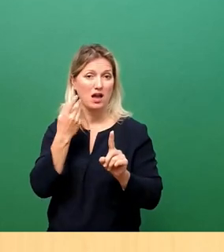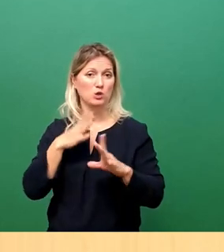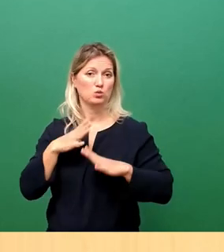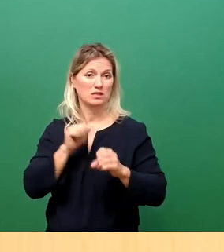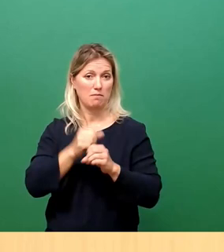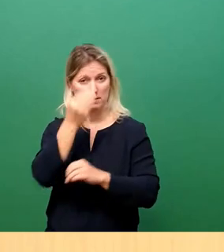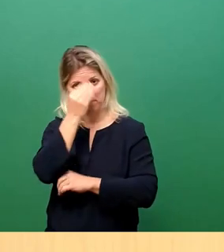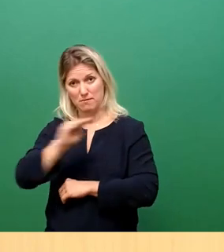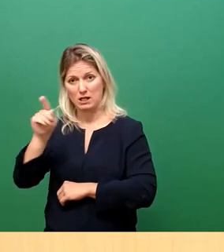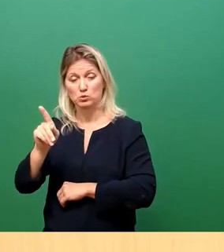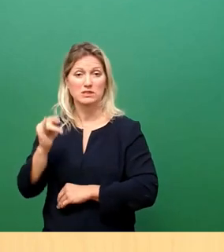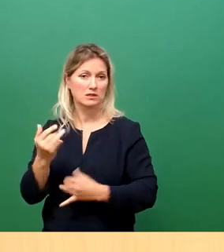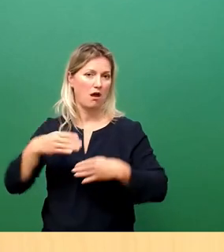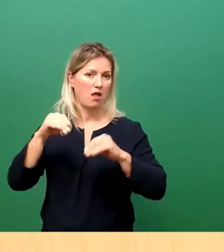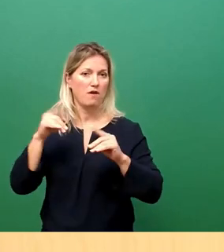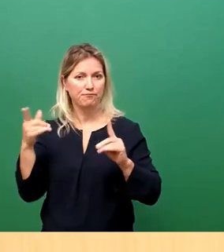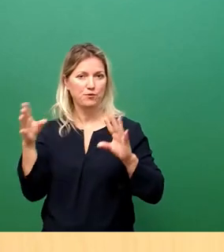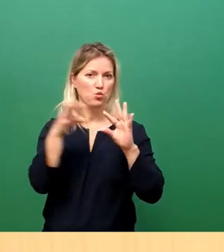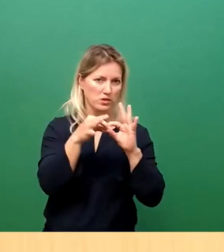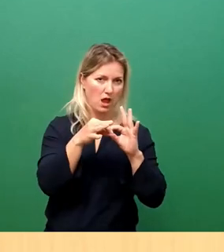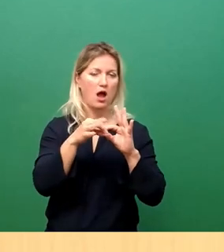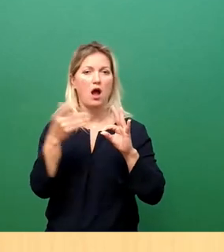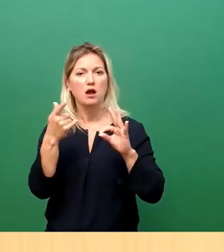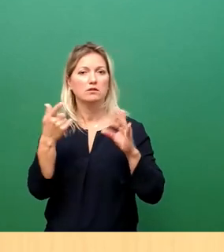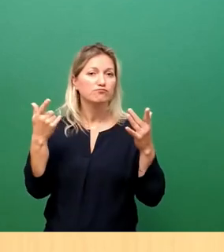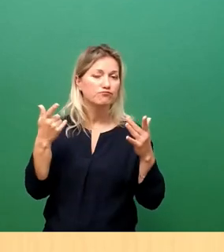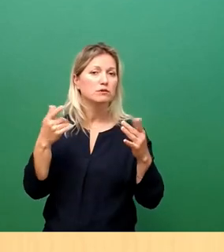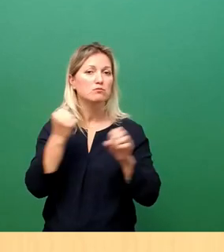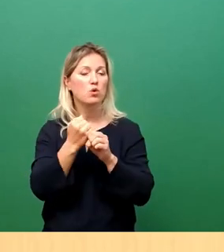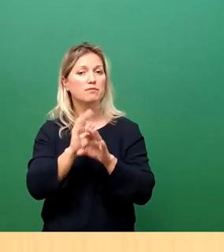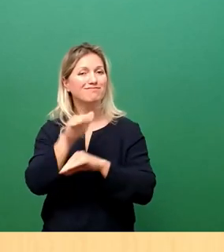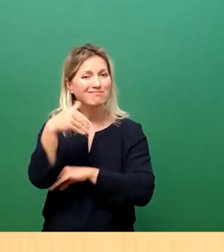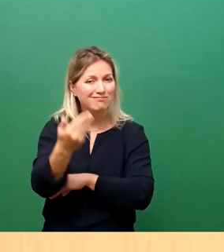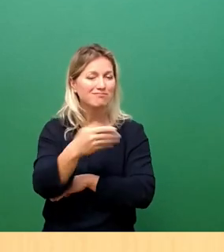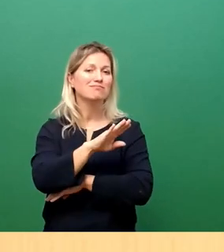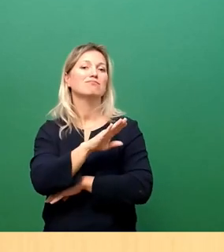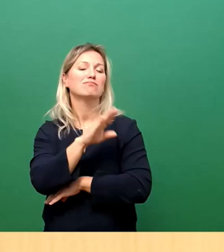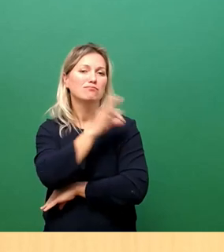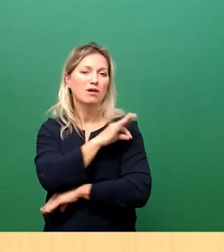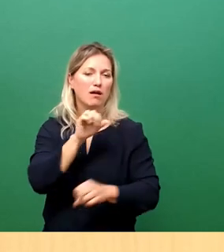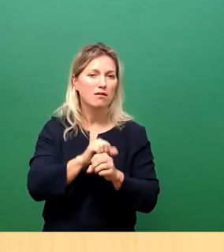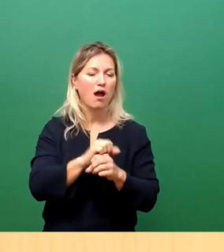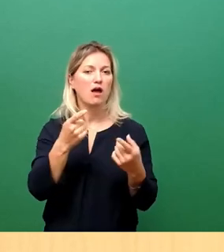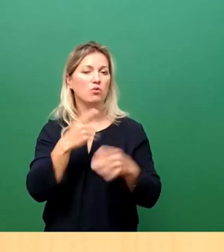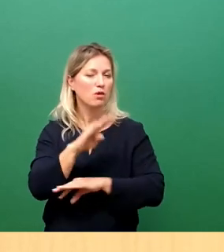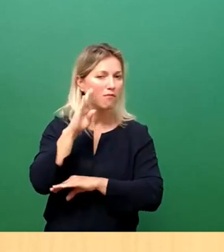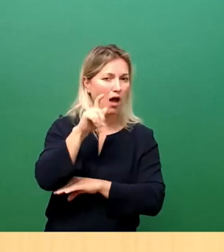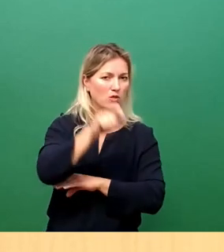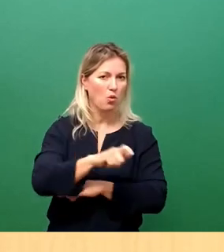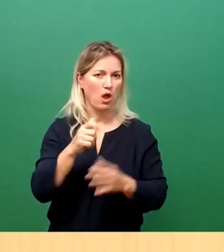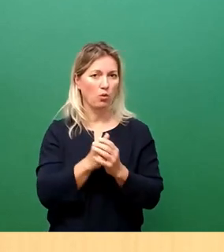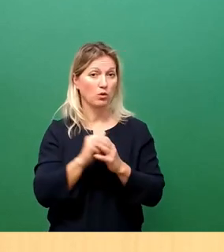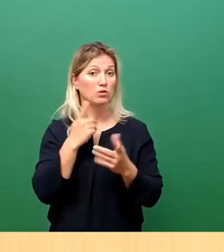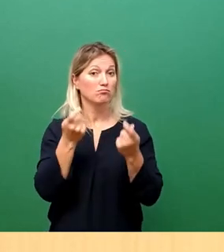Prozedere mit Kontaktaufnahme, Möglichkeiten der Nachreichung und Anhörung der Ungeimpften. Ganz am Ende steht gegebenenfalls ein